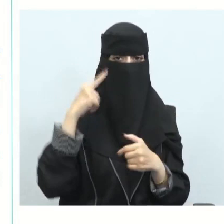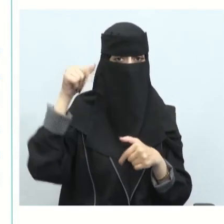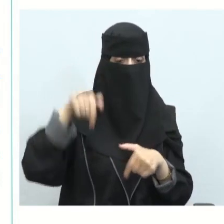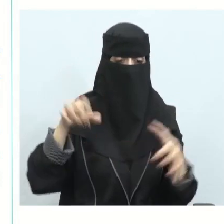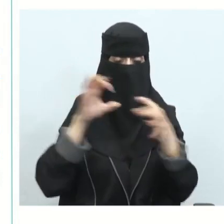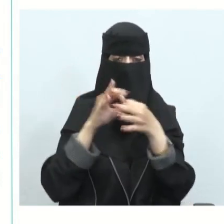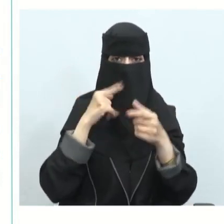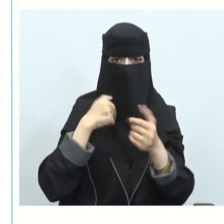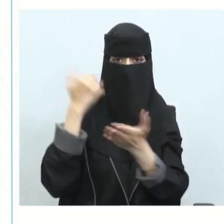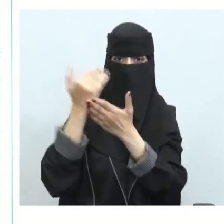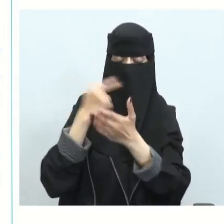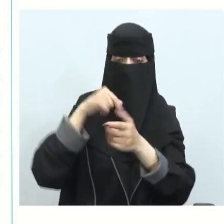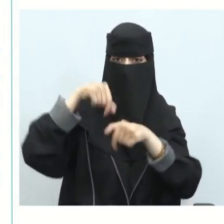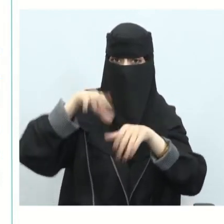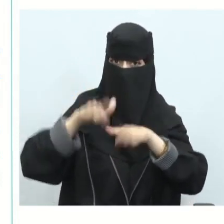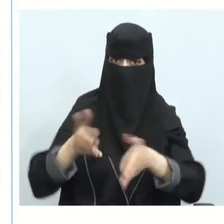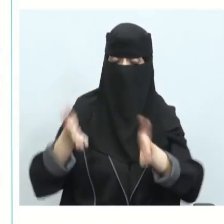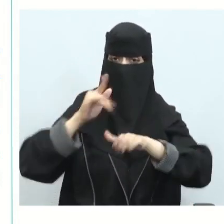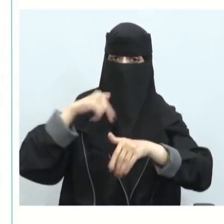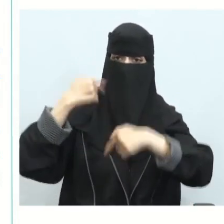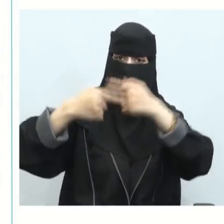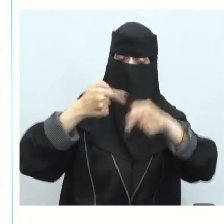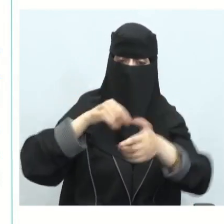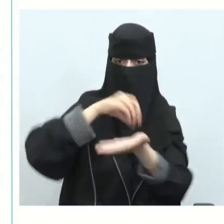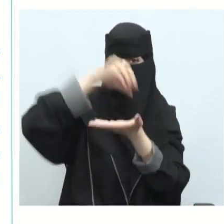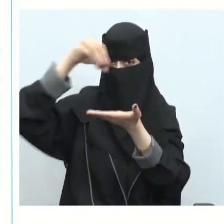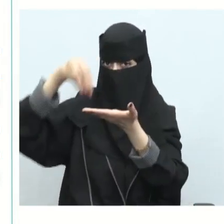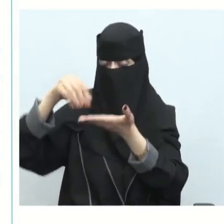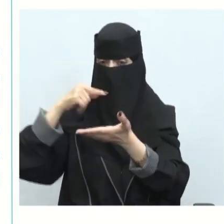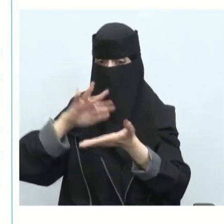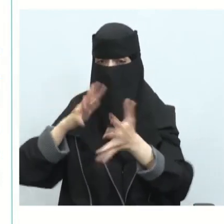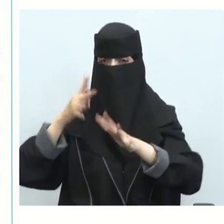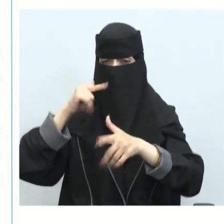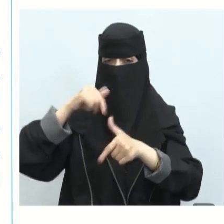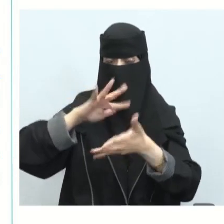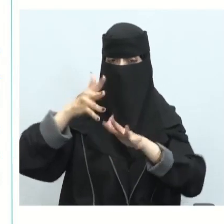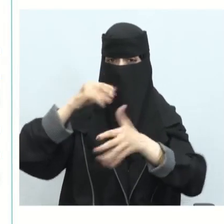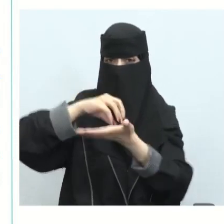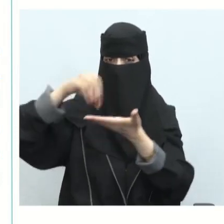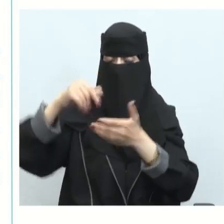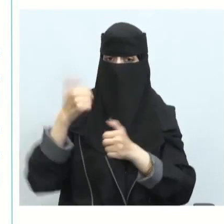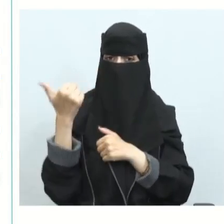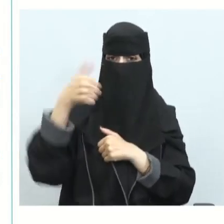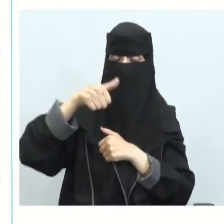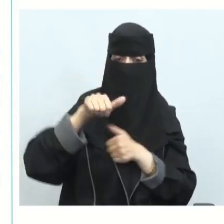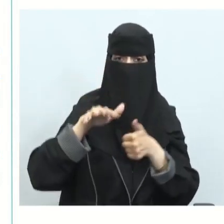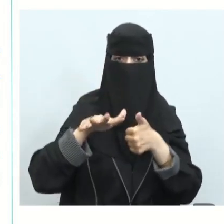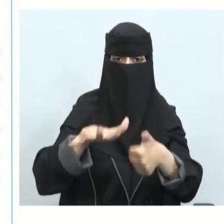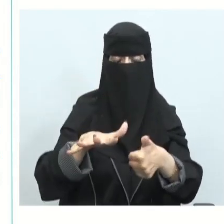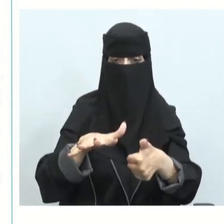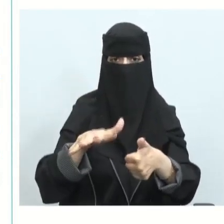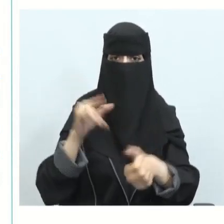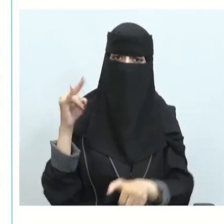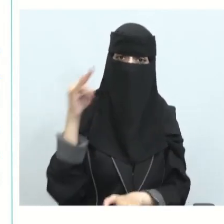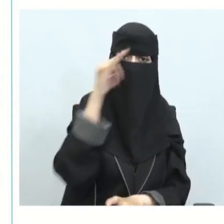بمدينة الملك عبدالله اقتصادية وجدة أيضا وبالتالي ينتقل حوالي أو ينقل حوالي 60 مليون مسافر سنويا